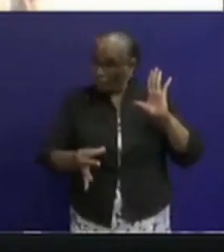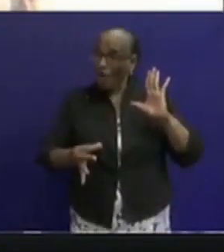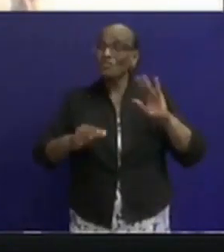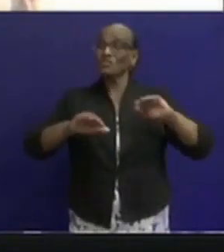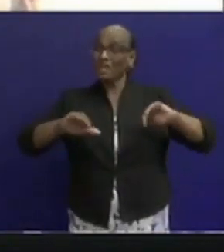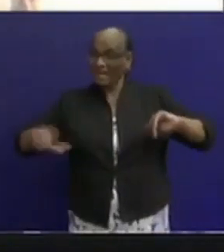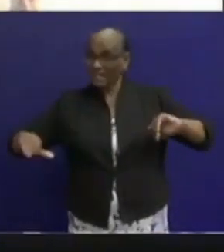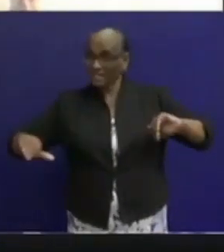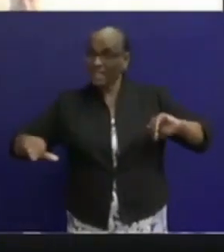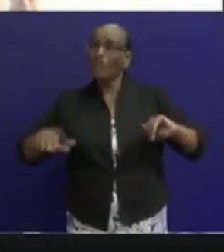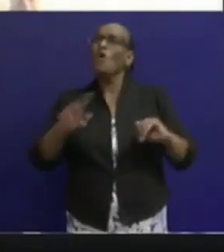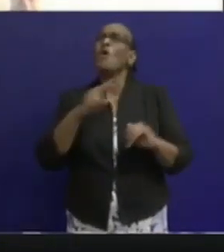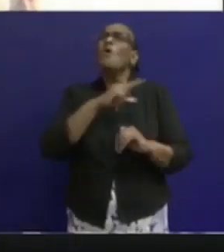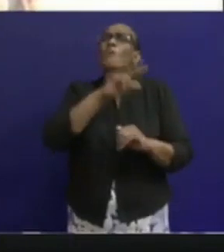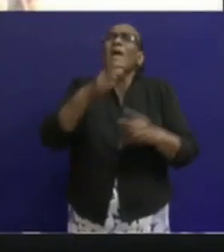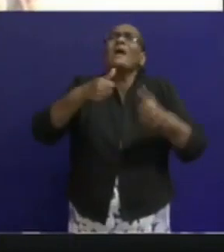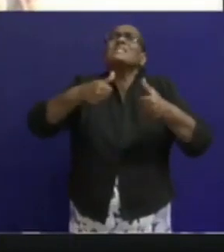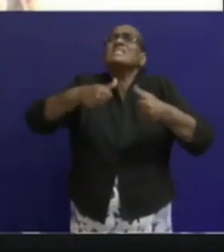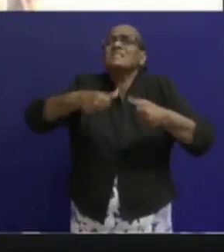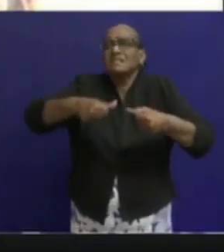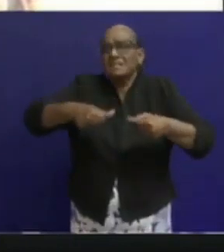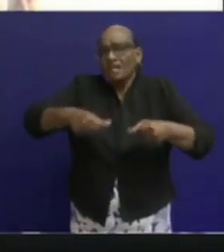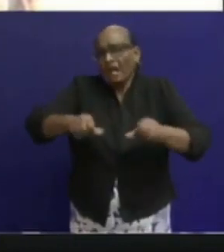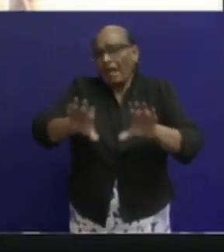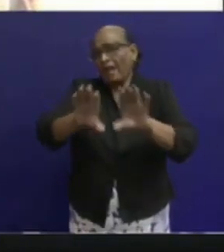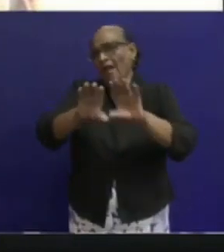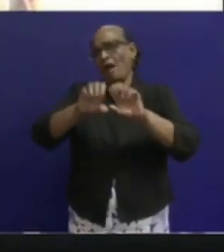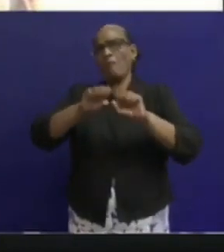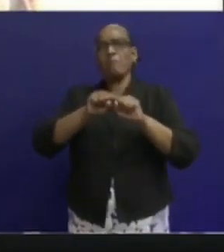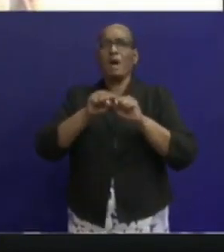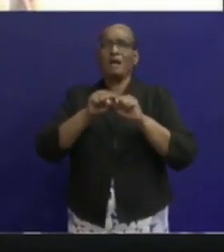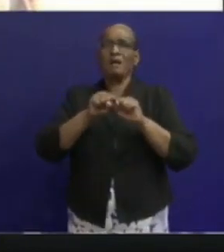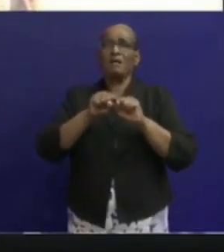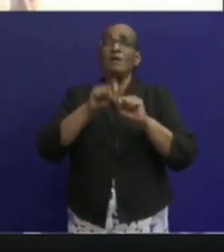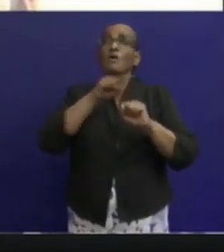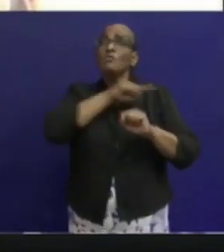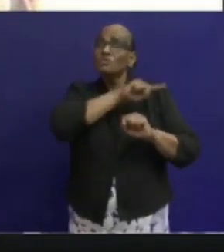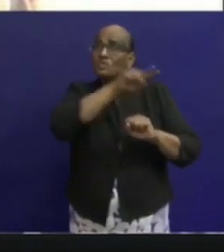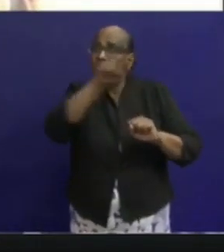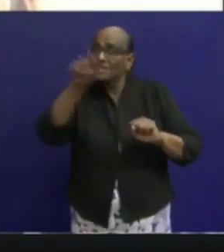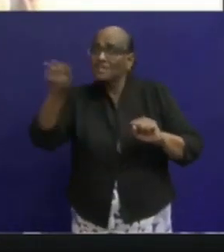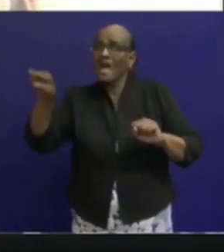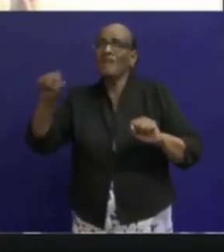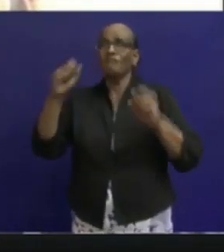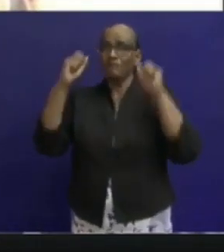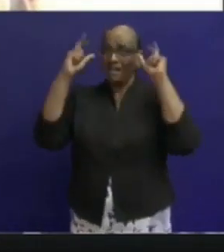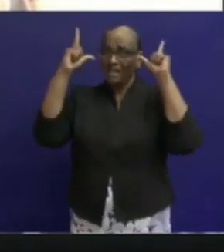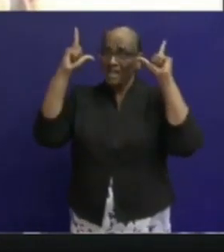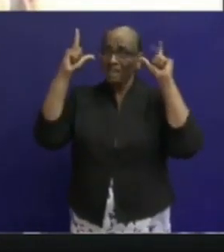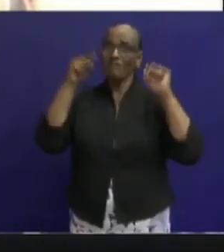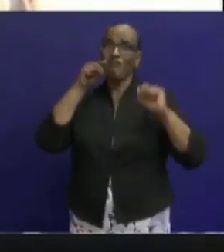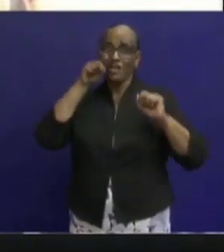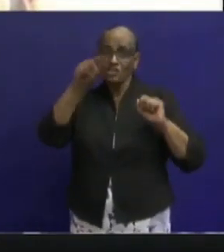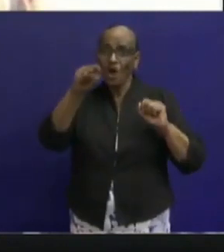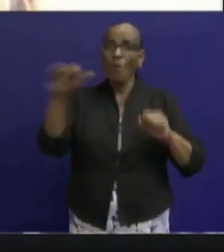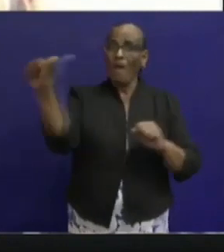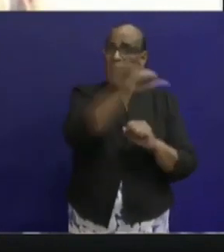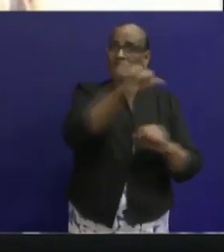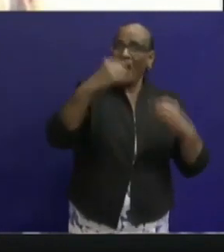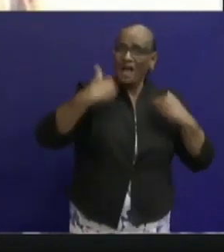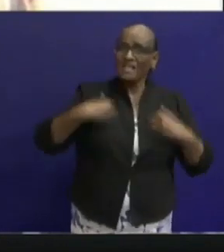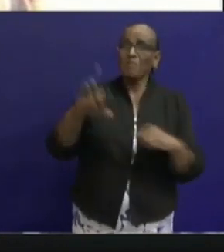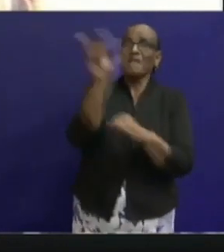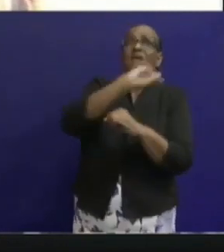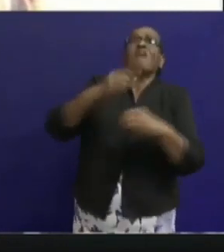regel. Wij gaan streng tegen u optreden. U brengt het leven van u en van anderen in